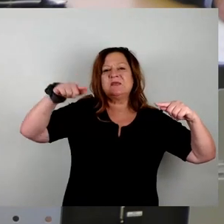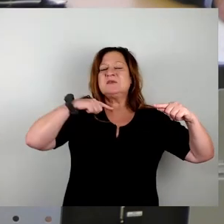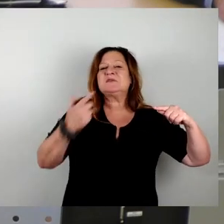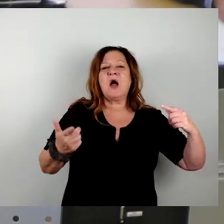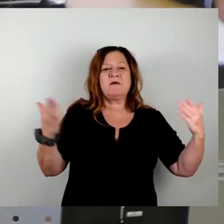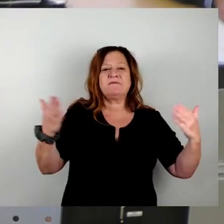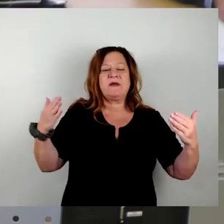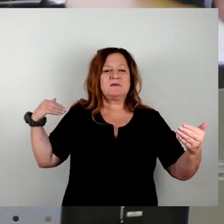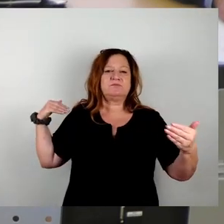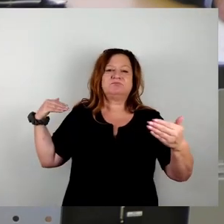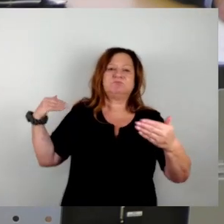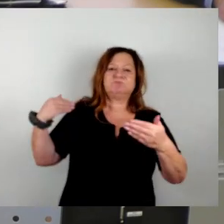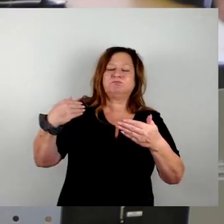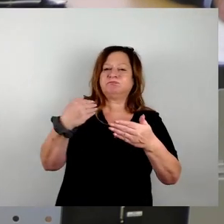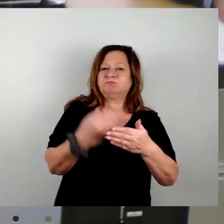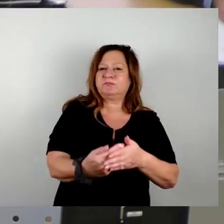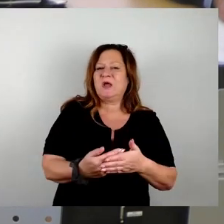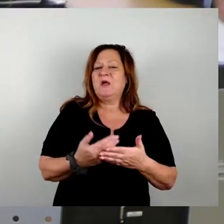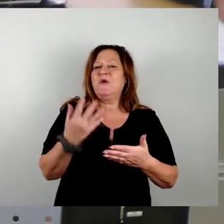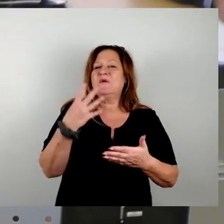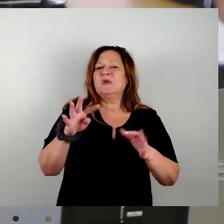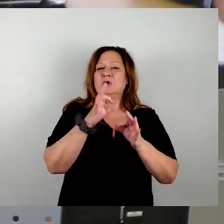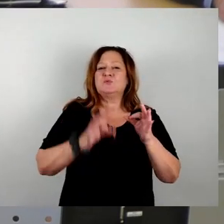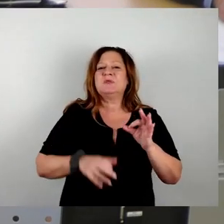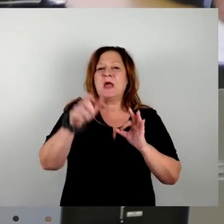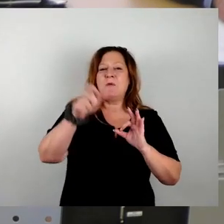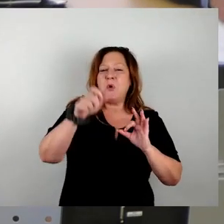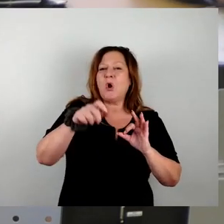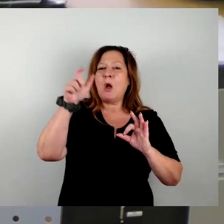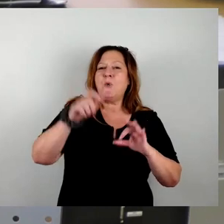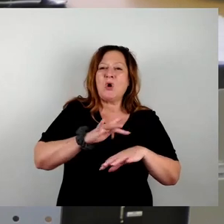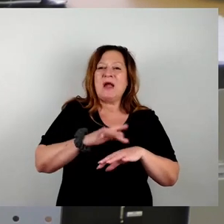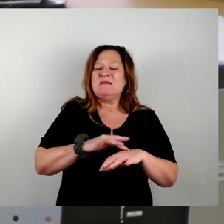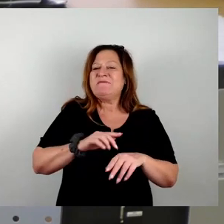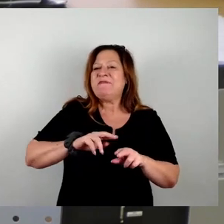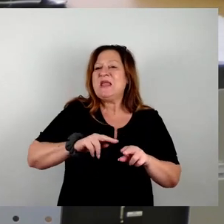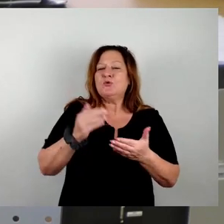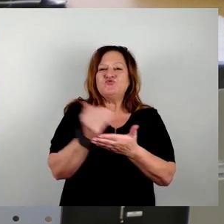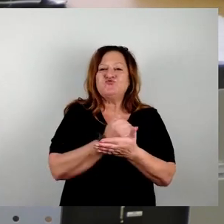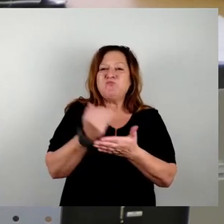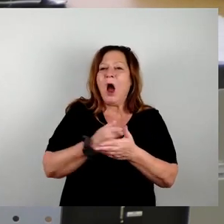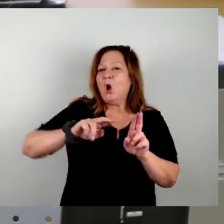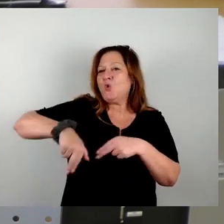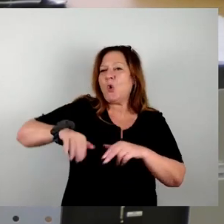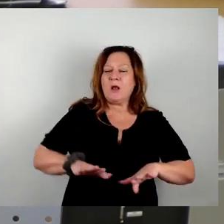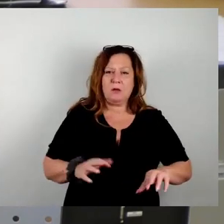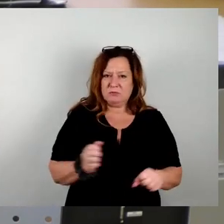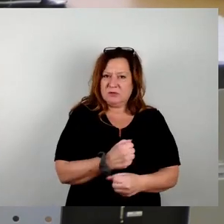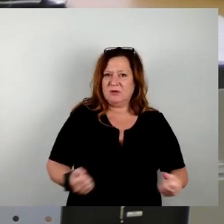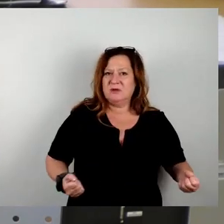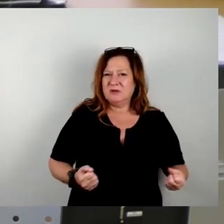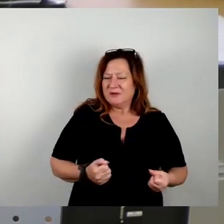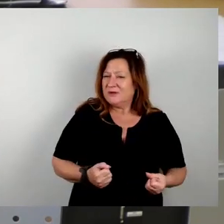Bürgerinnen und Bürger in Deutschland keine Rücklagen mehr bilden können. Mit jeder Gebührenerhöhung, mit jeder Kostenerhöhung